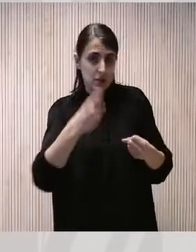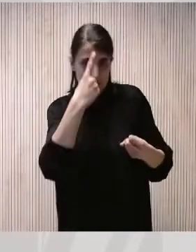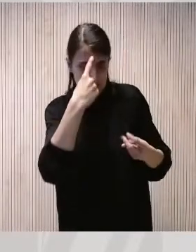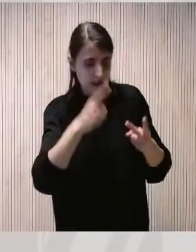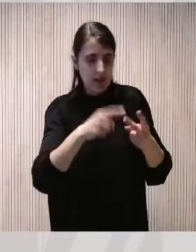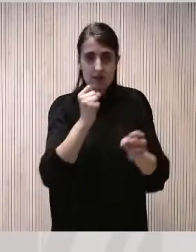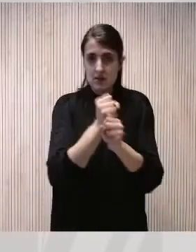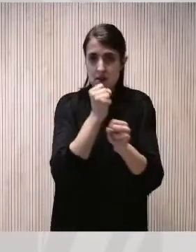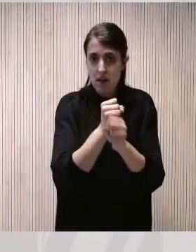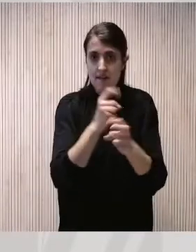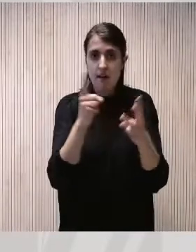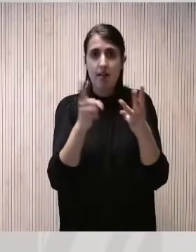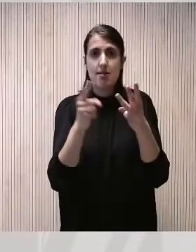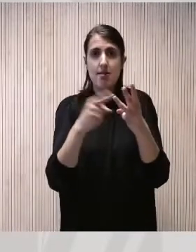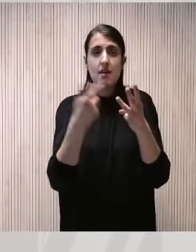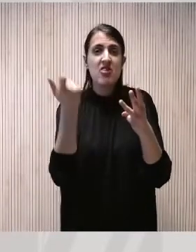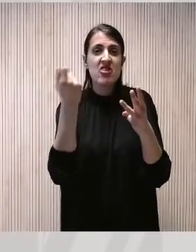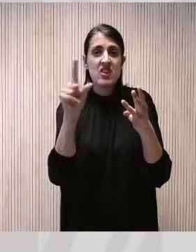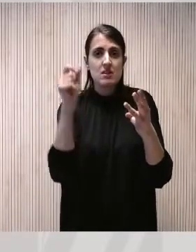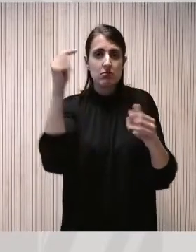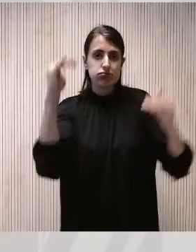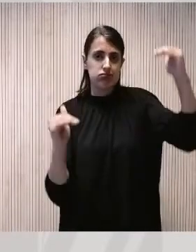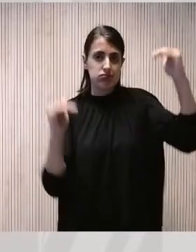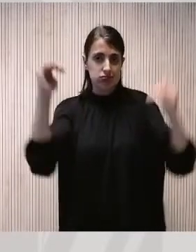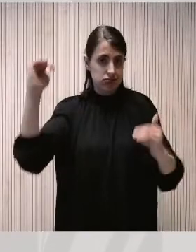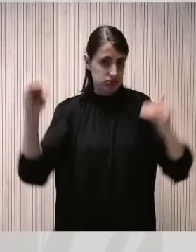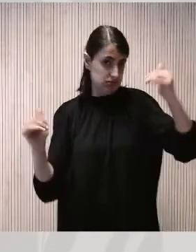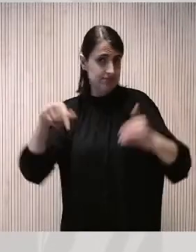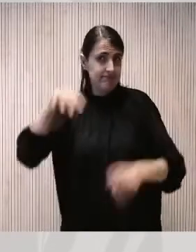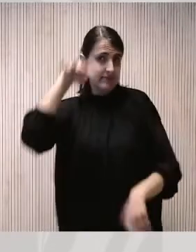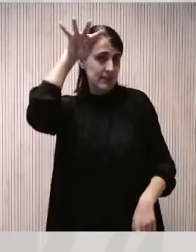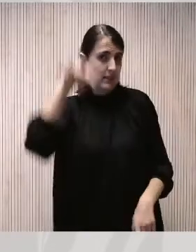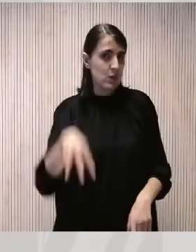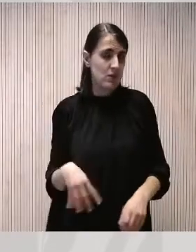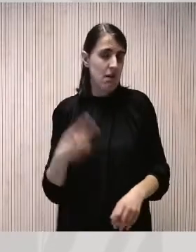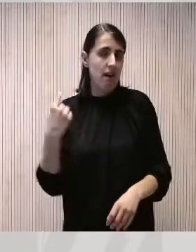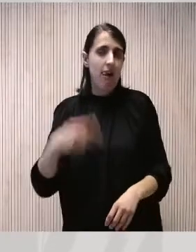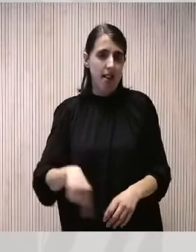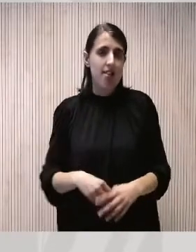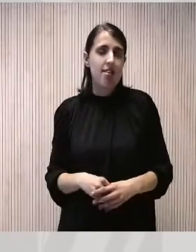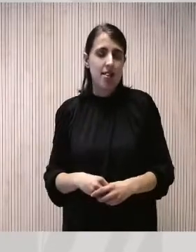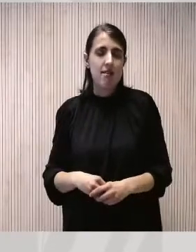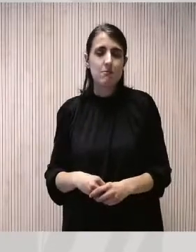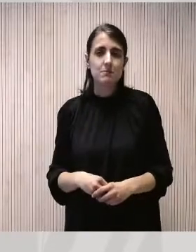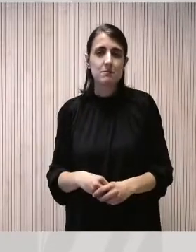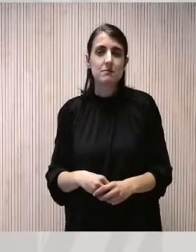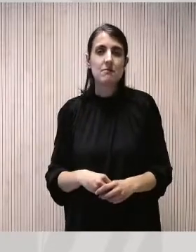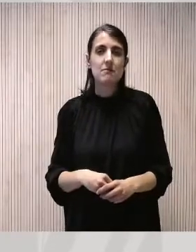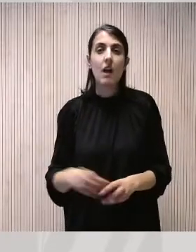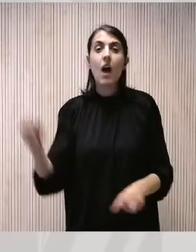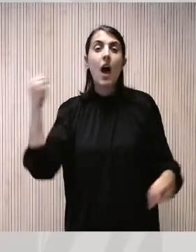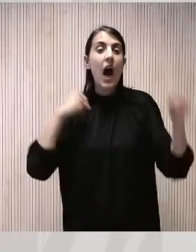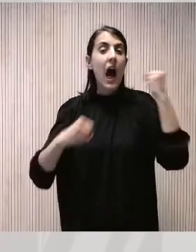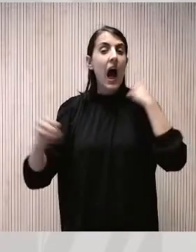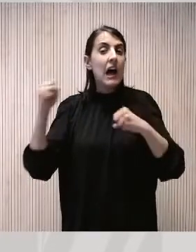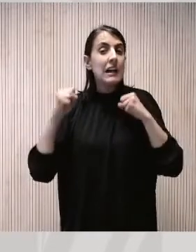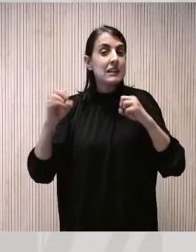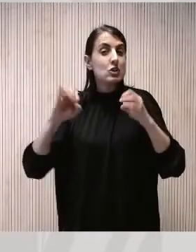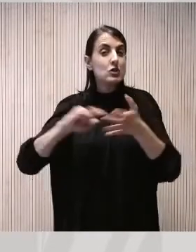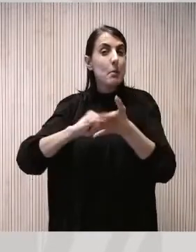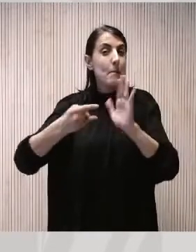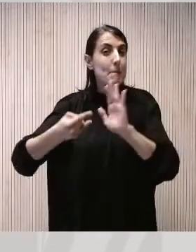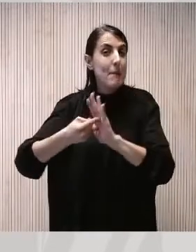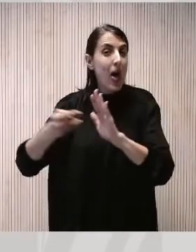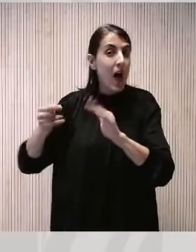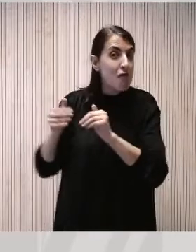l'ocupació o també la bretxa digital que té el nostre territori. Hem de garantir que les accions del futur pla donin respostes a les